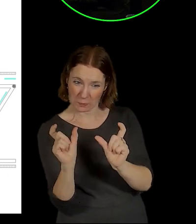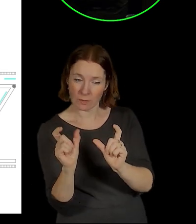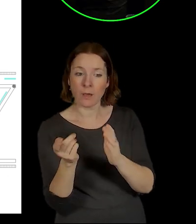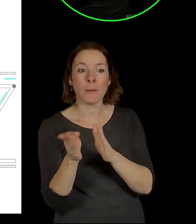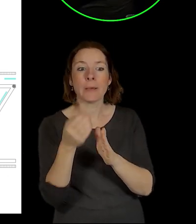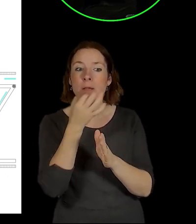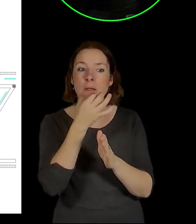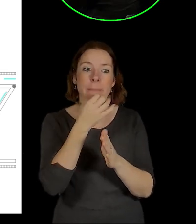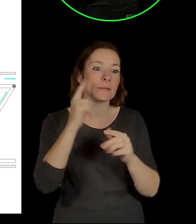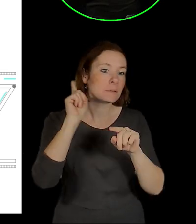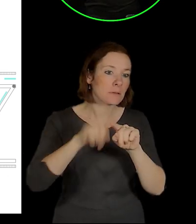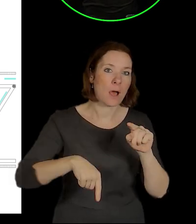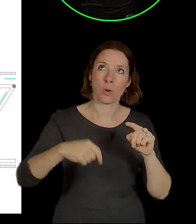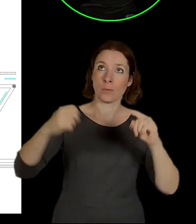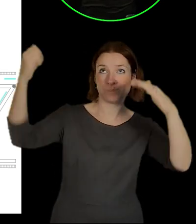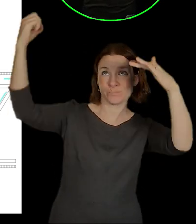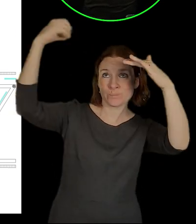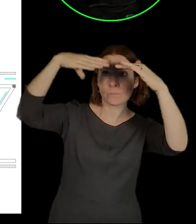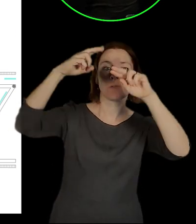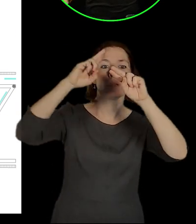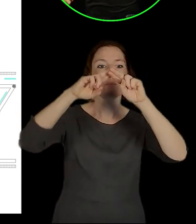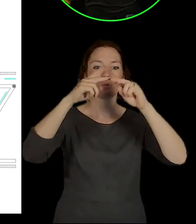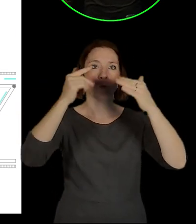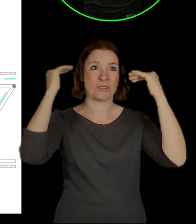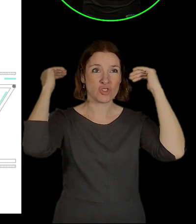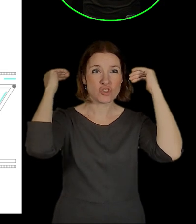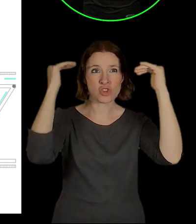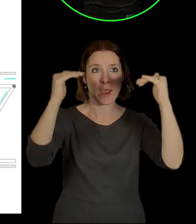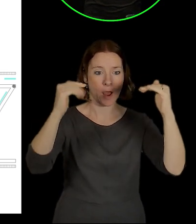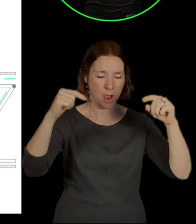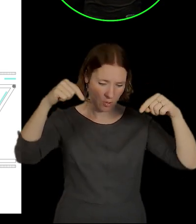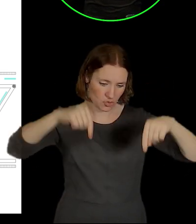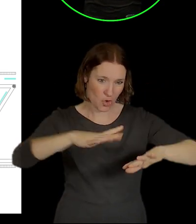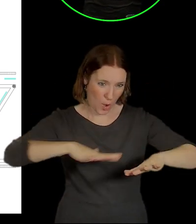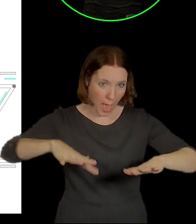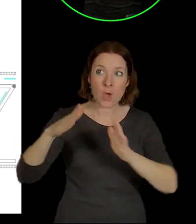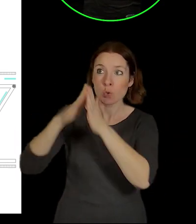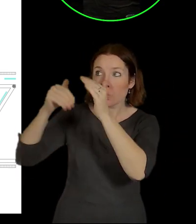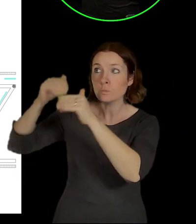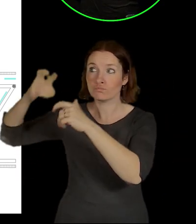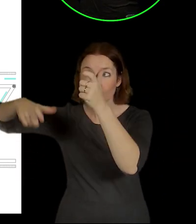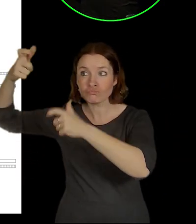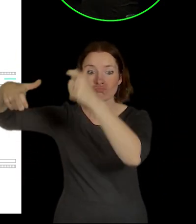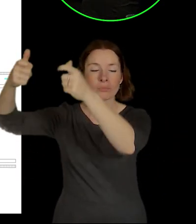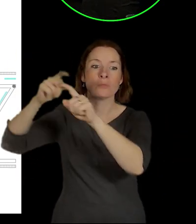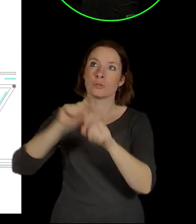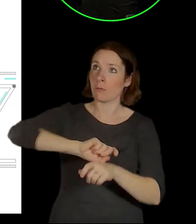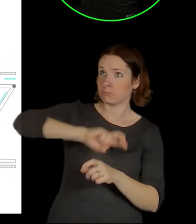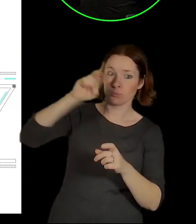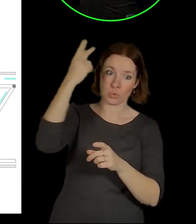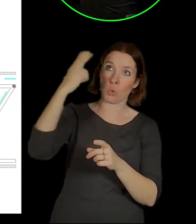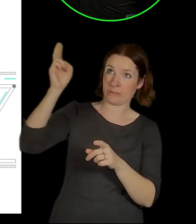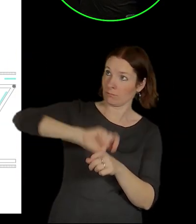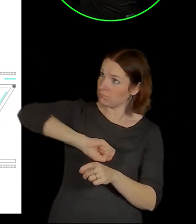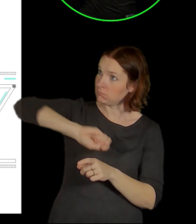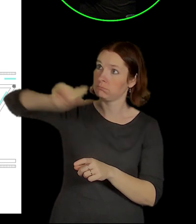neoslňovalo ty budovy okolo, protože ta střecha je vlastně hrozně nízkou. Je tam spousta oken a prostorů v tom městě,